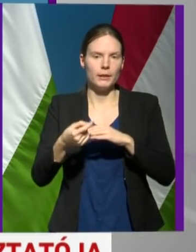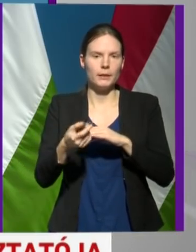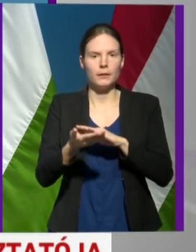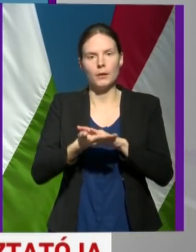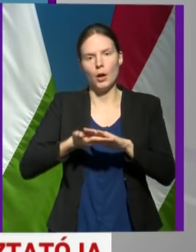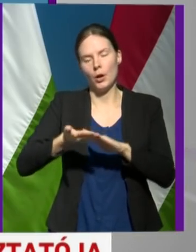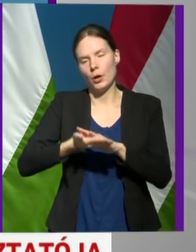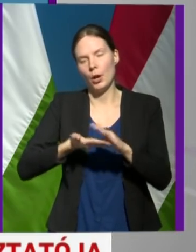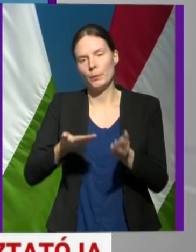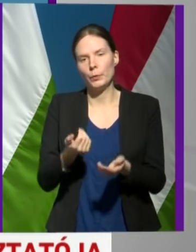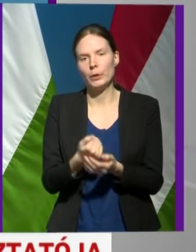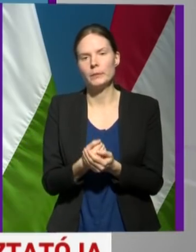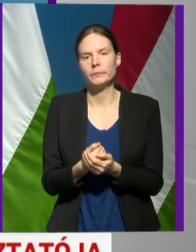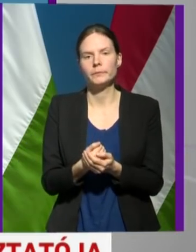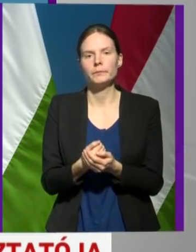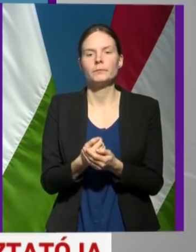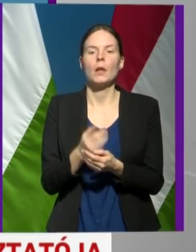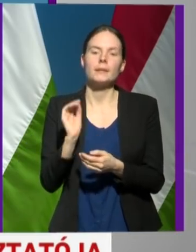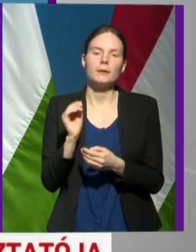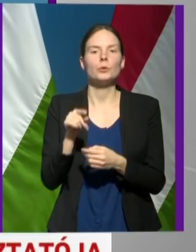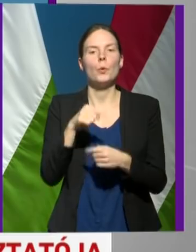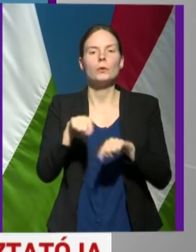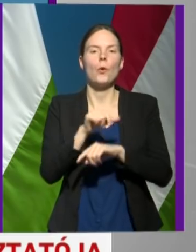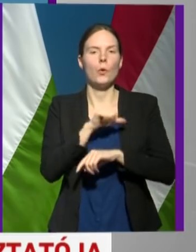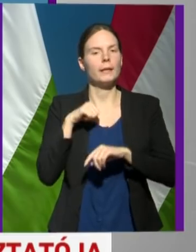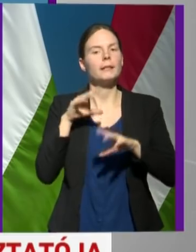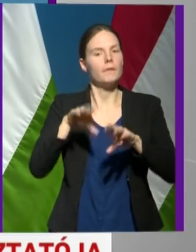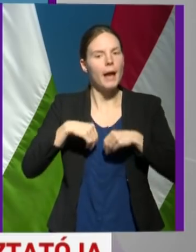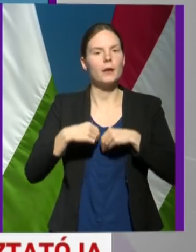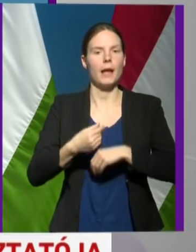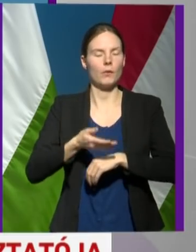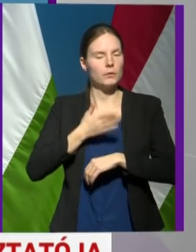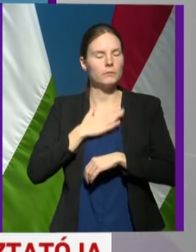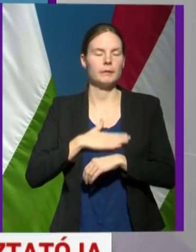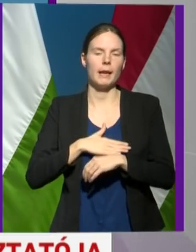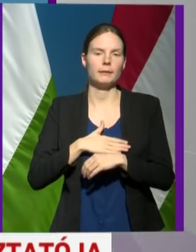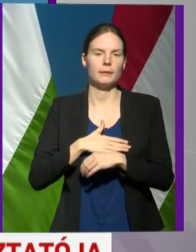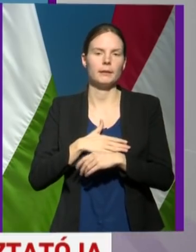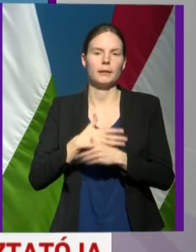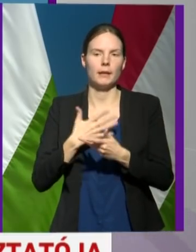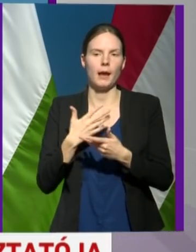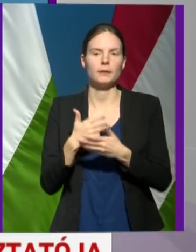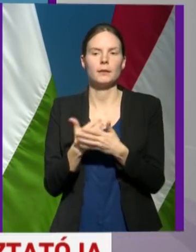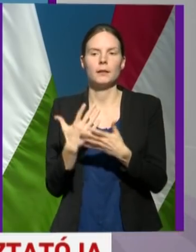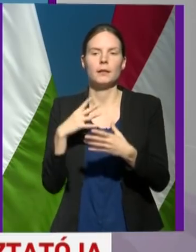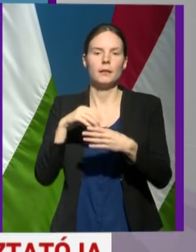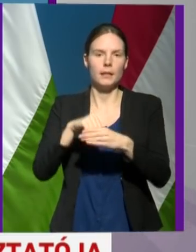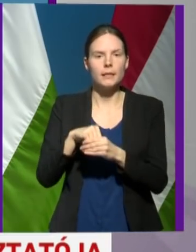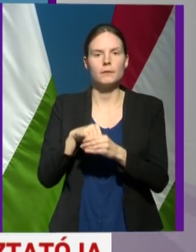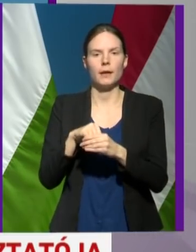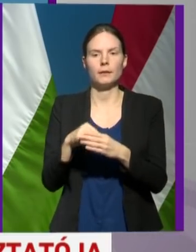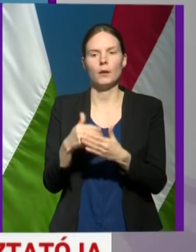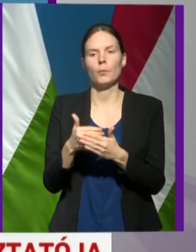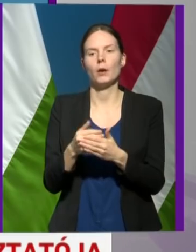amelyben kifejezik azt az önkéntes vállalást, hogy ők is szeretnének hozzáérülni ahhoz, hogy Magyarországon ne terjedjen